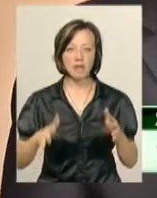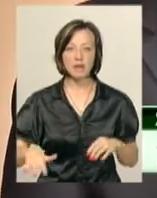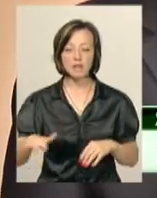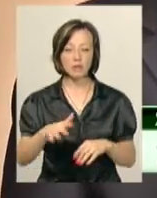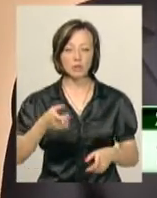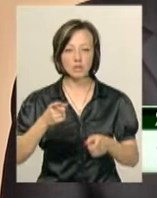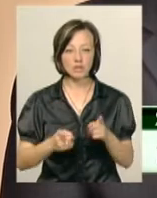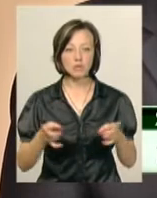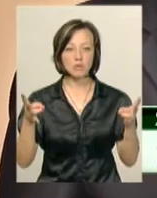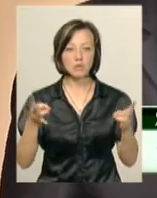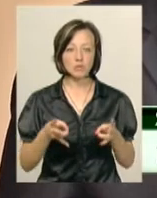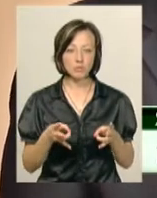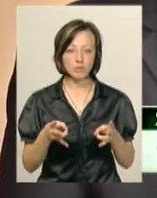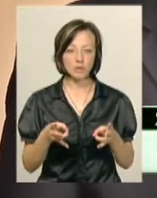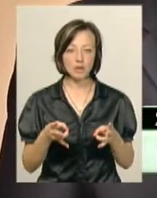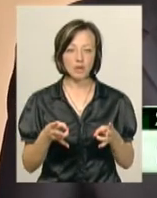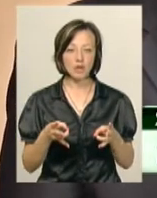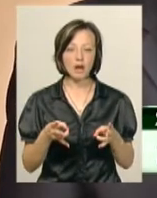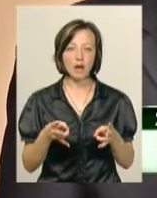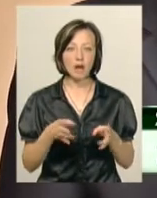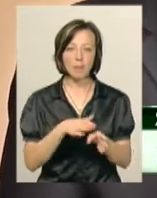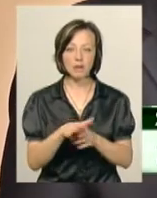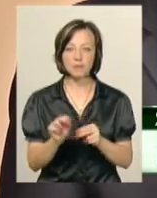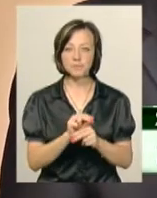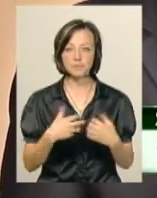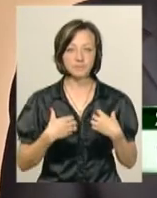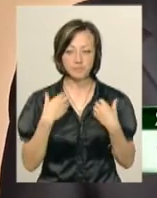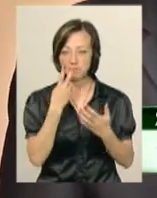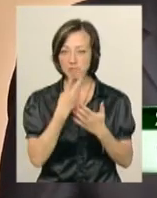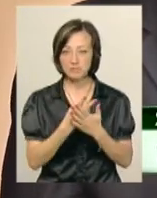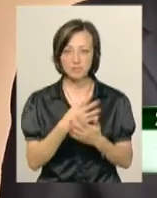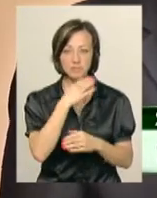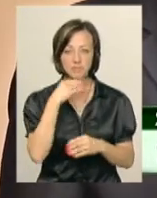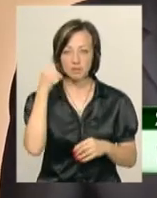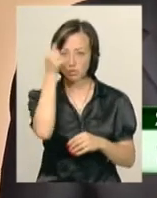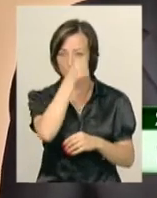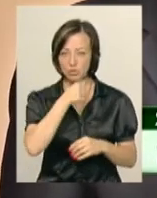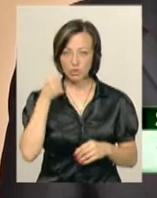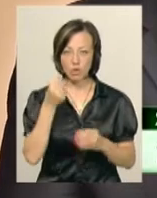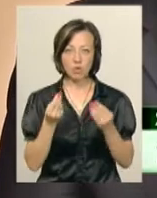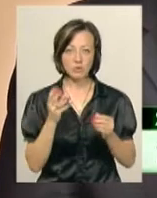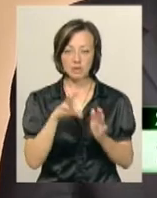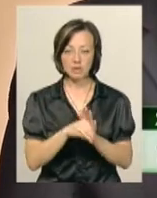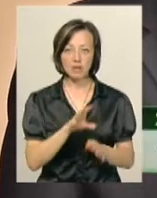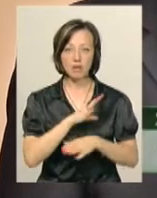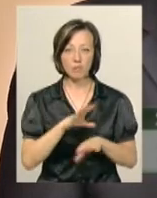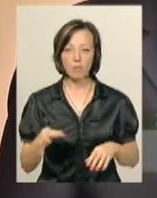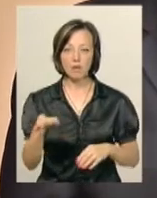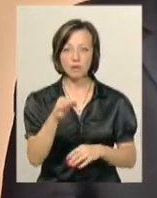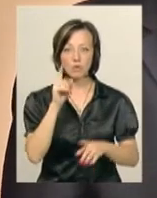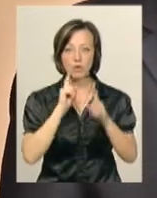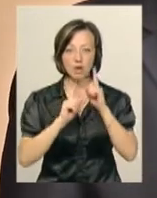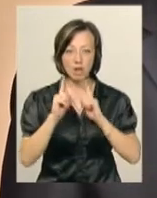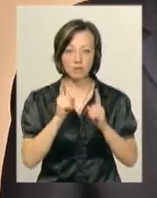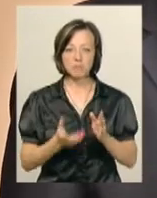потребує капітального ремонту, тому що, скажімо, жахливий вигляд і багато років не вкладилися кошти. Обласною радою під